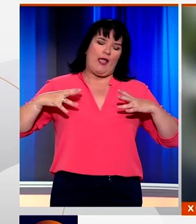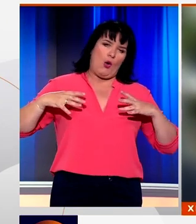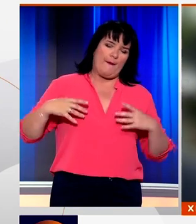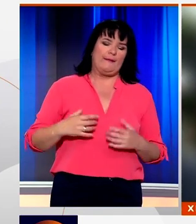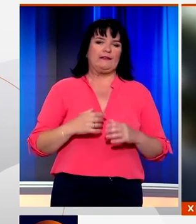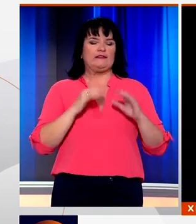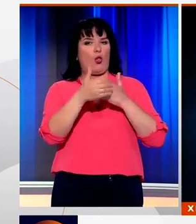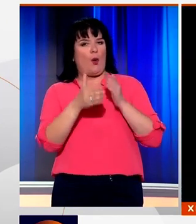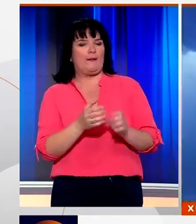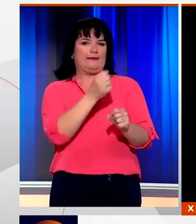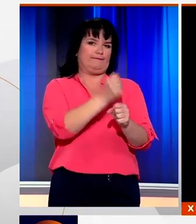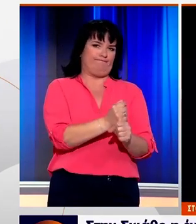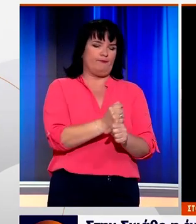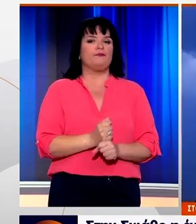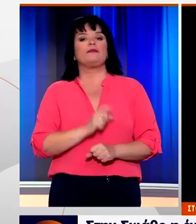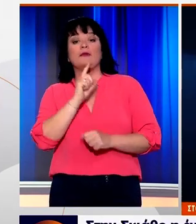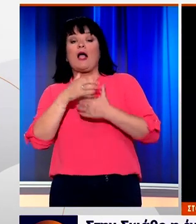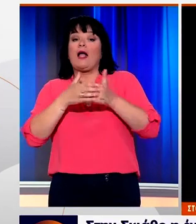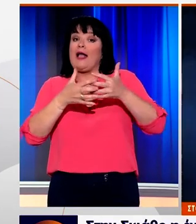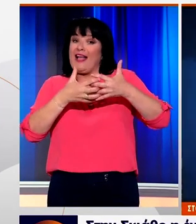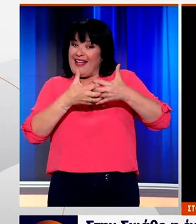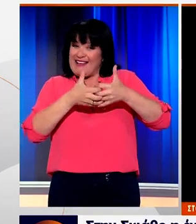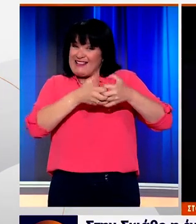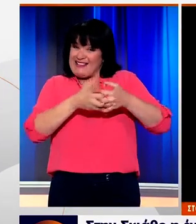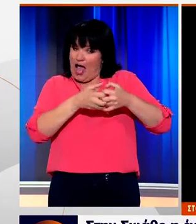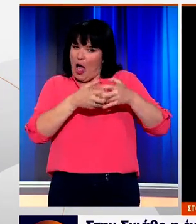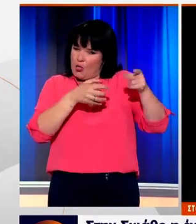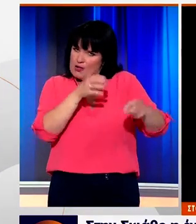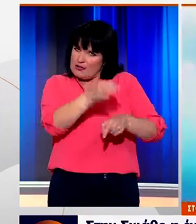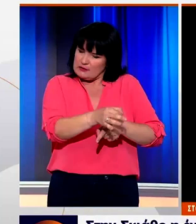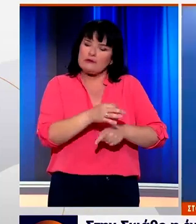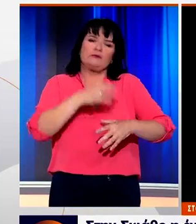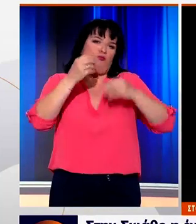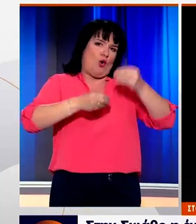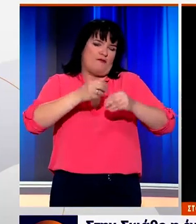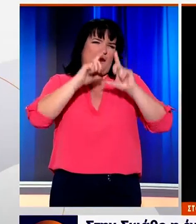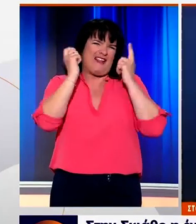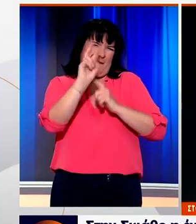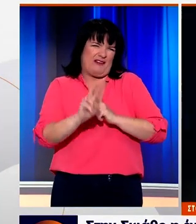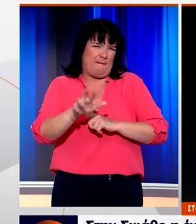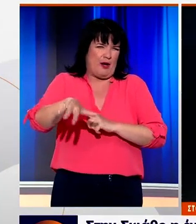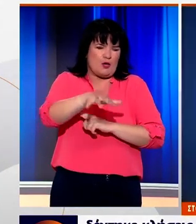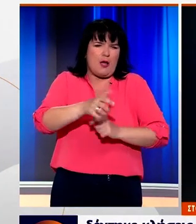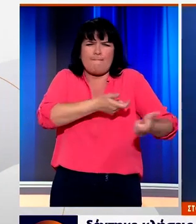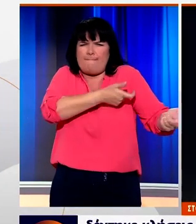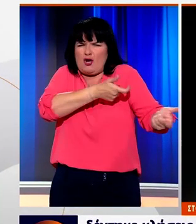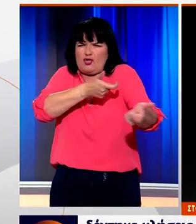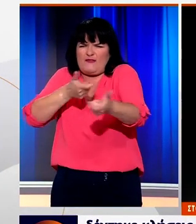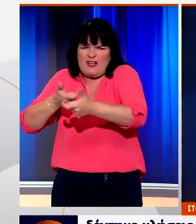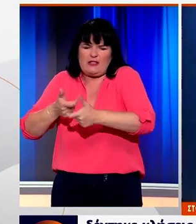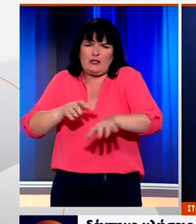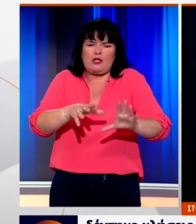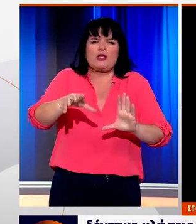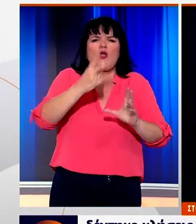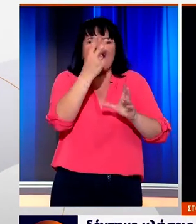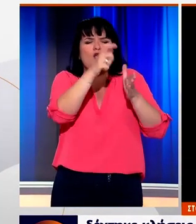μέσα στα δωμάτια. Στη Σκιάθο η έντονη βροχόπτωση δημιούργησε προβλήματα στην περιοχή της Αγίας Παρασκευής, ενώ η πυροσβεστική δέχτηκε κλίσεις για άντληση